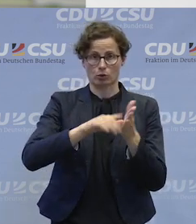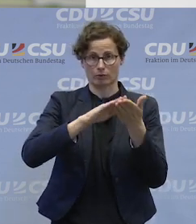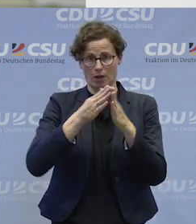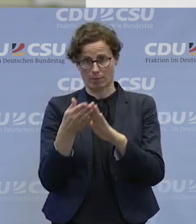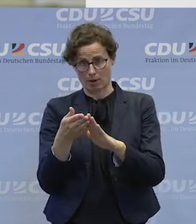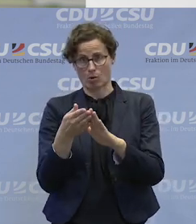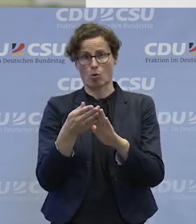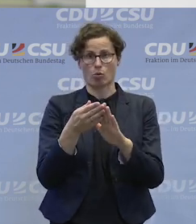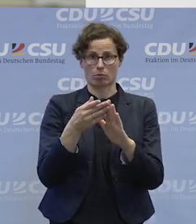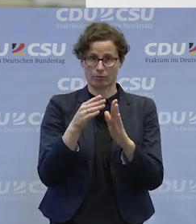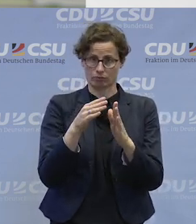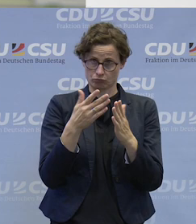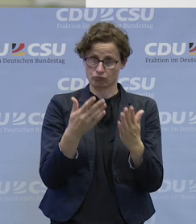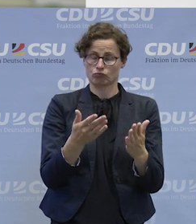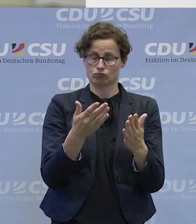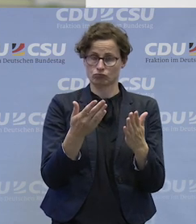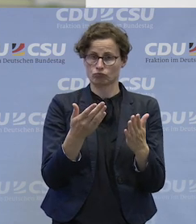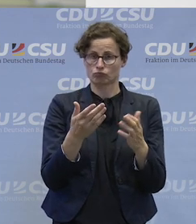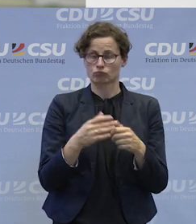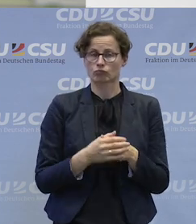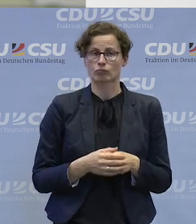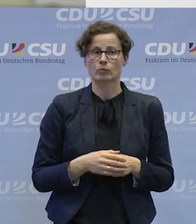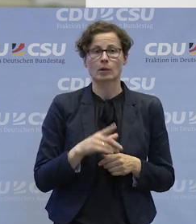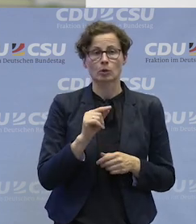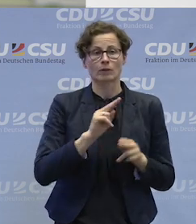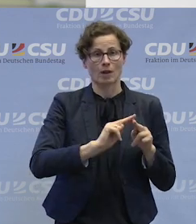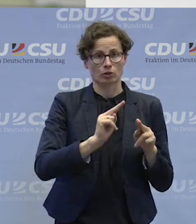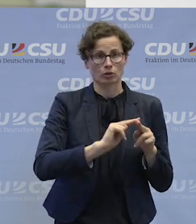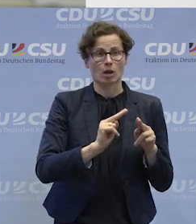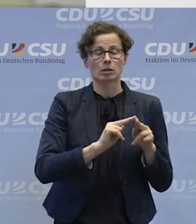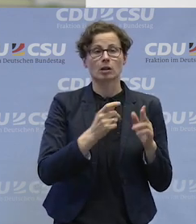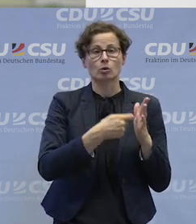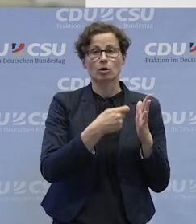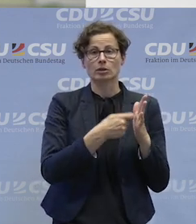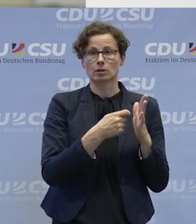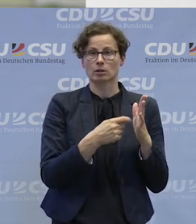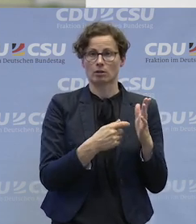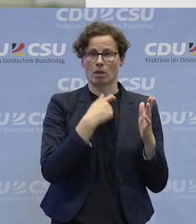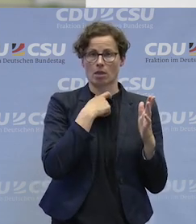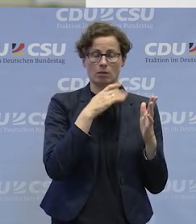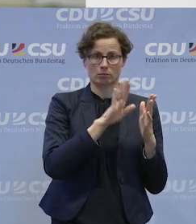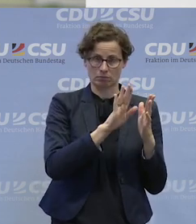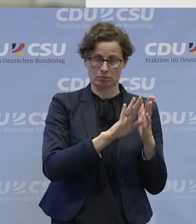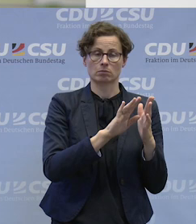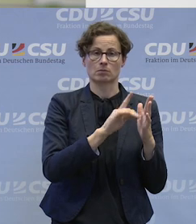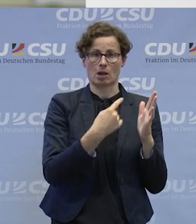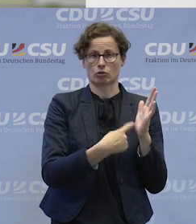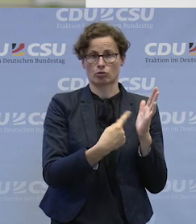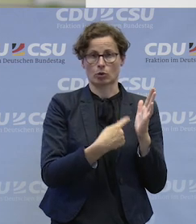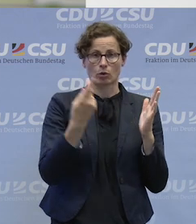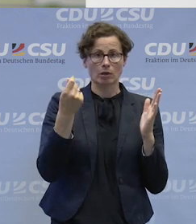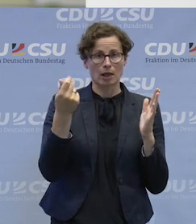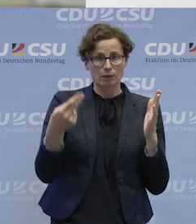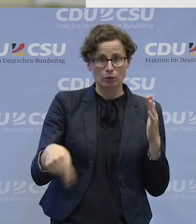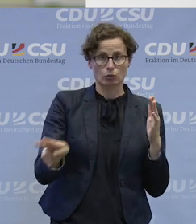und eine Vergütungsvereinbarung. Das heißt, die Werkstätten bleiben nicht auf den Kosten sitzen, sondern haben einen Anspruch